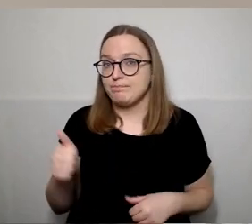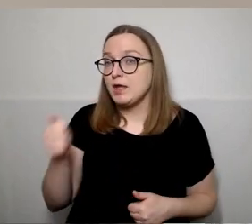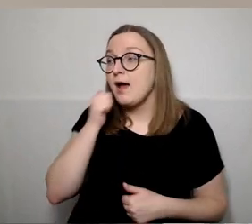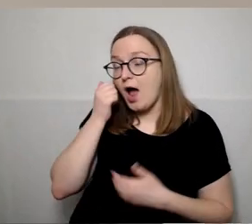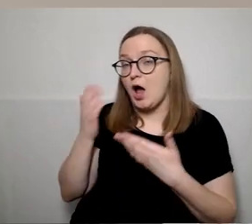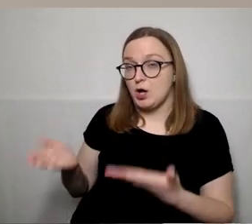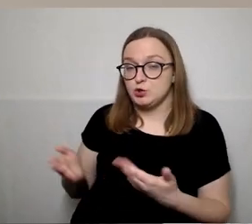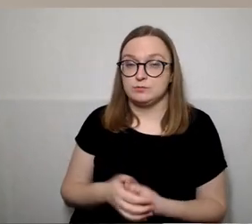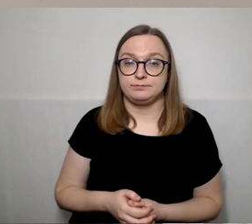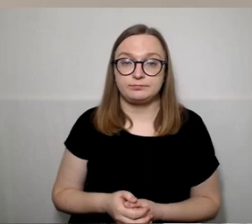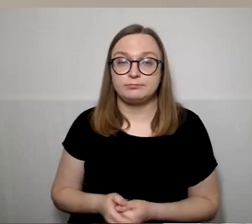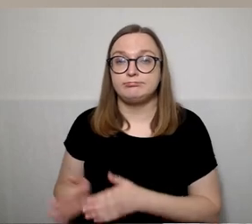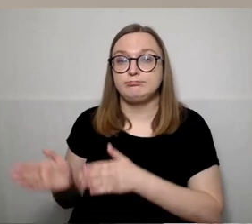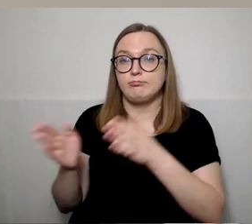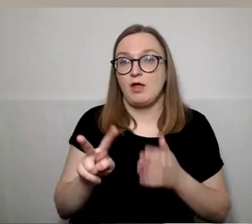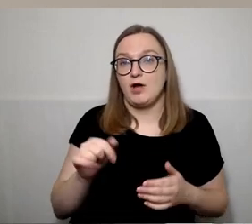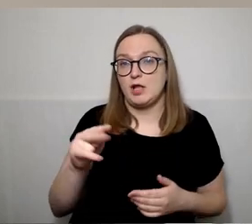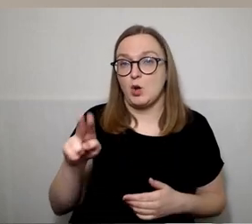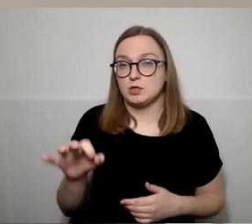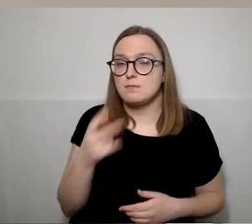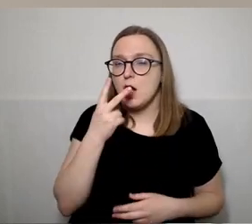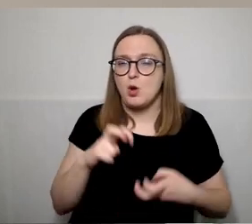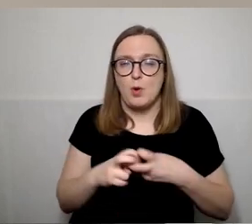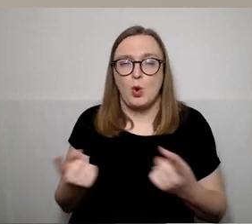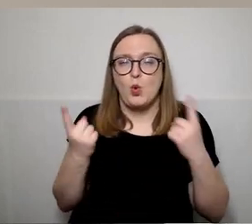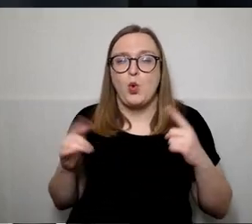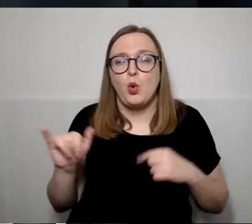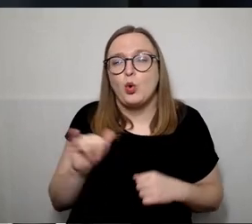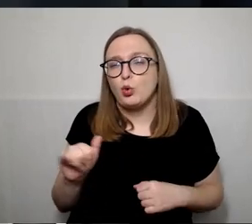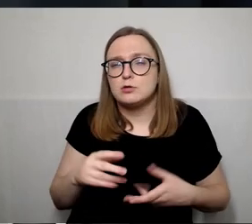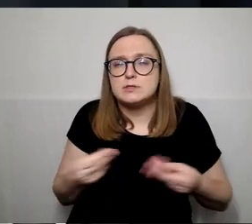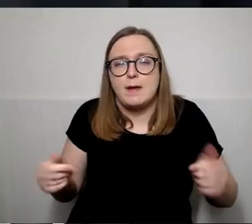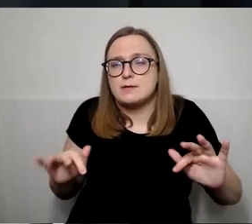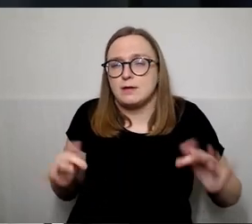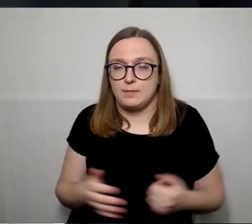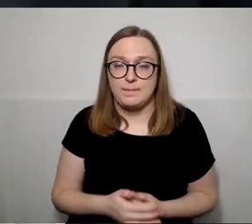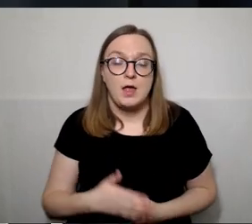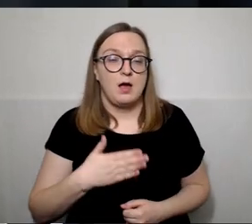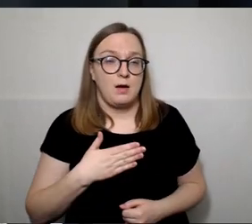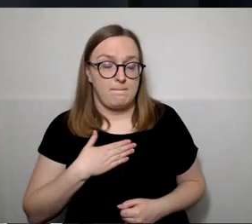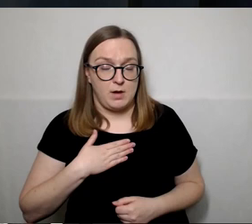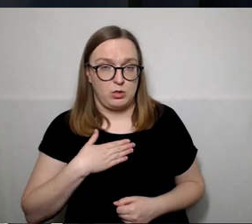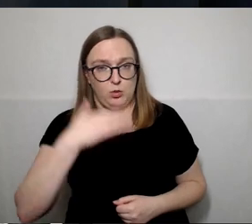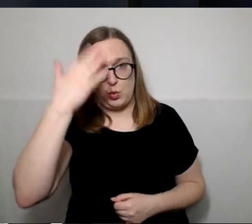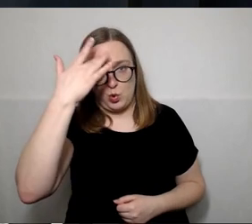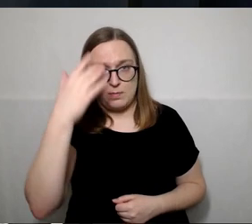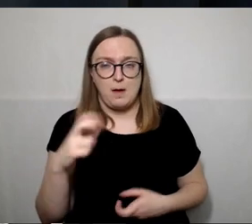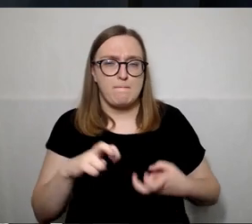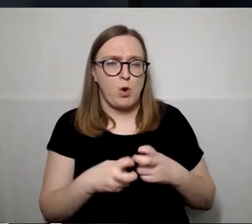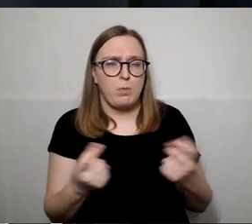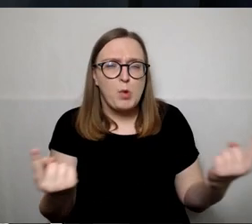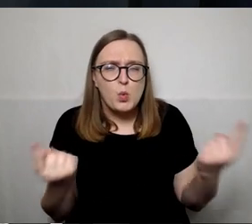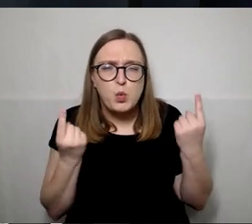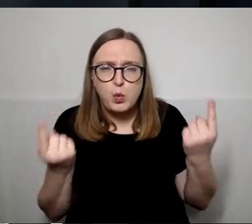Pana Vainauskai, kur jūs mato didžiausią problemą ir kaip siūlo tiespręsti? Mano manimu pati didžiausia problema,